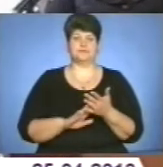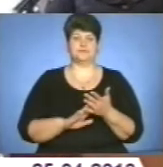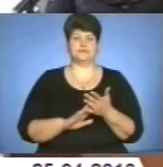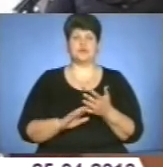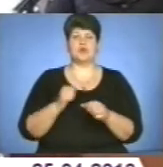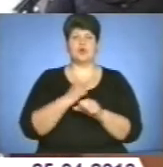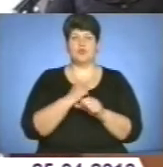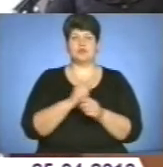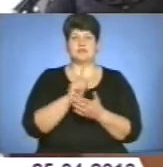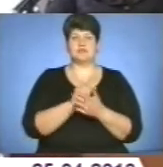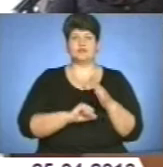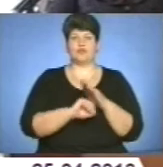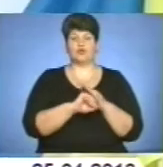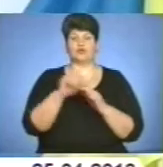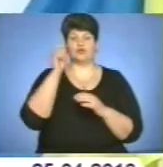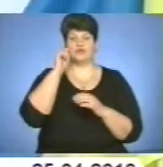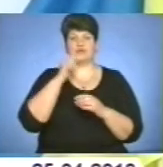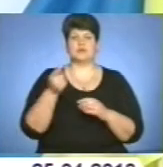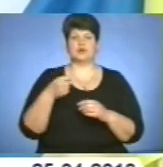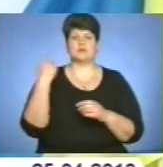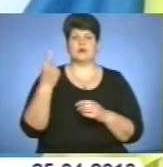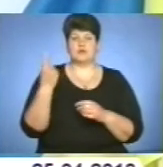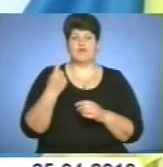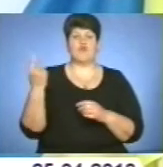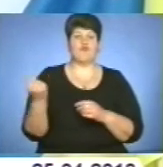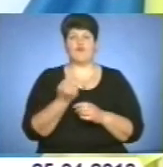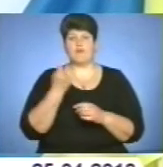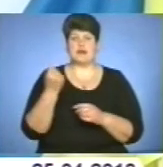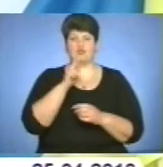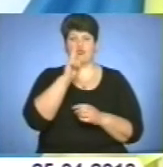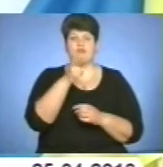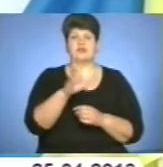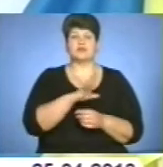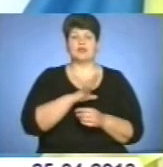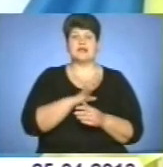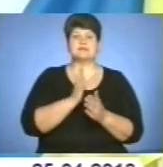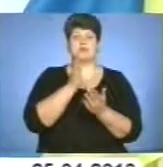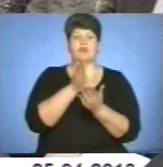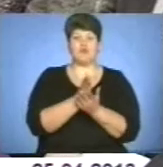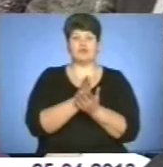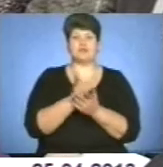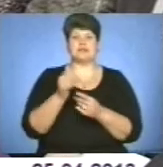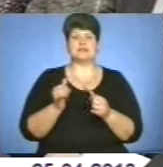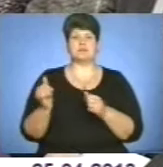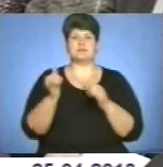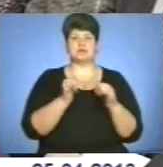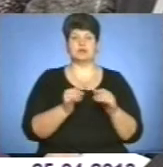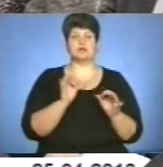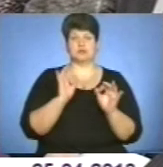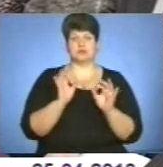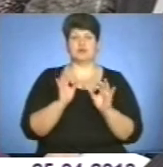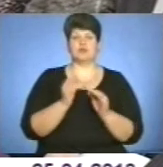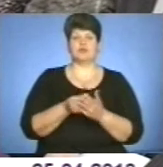Робота Пенсійного фонду України в Тернопільській області у першому кварталі була спрямована на забезпечення сталого фінансування,